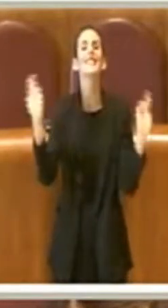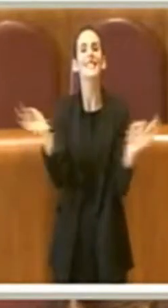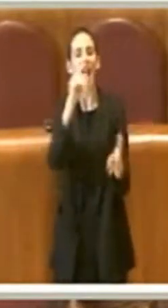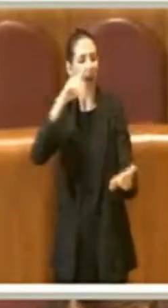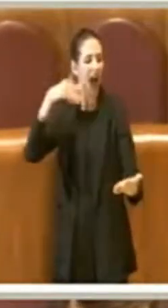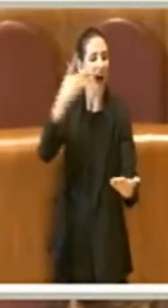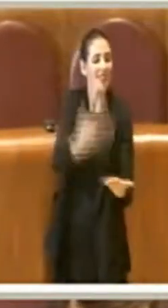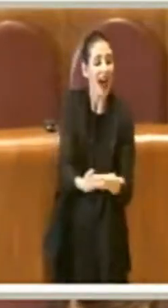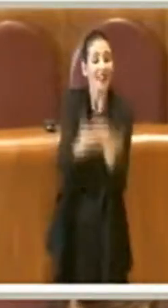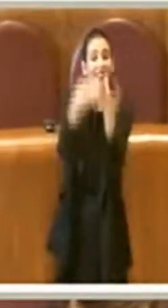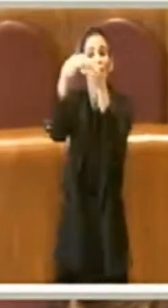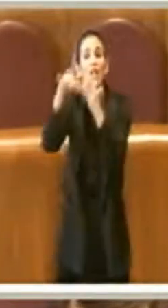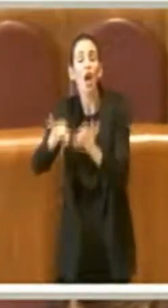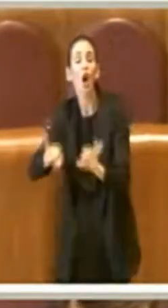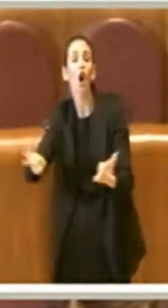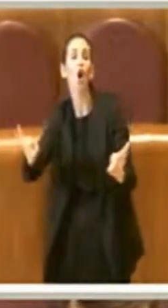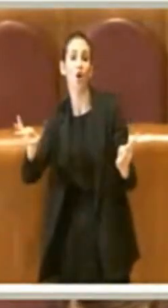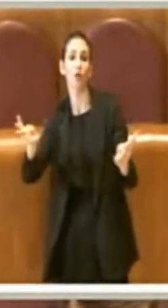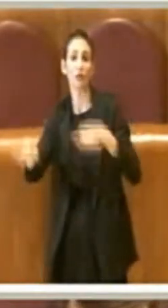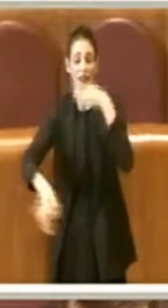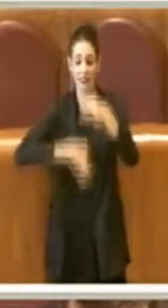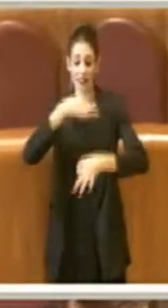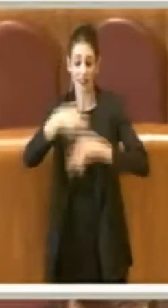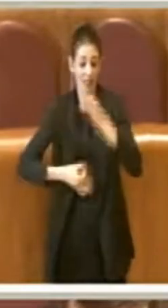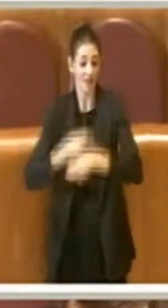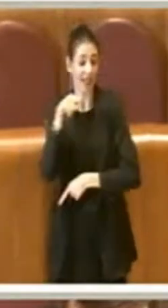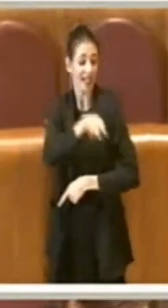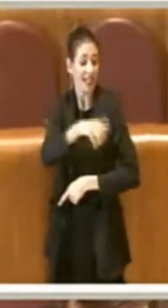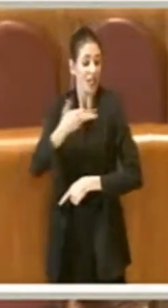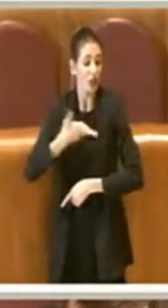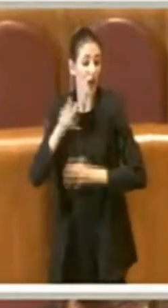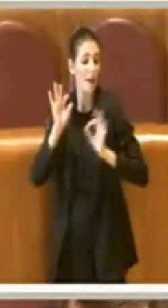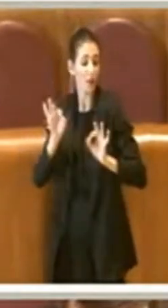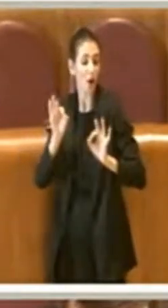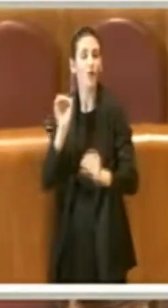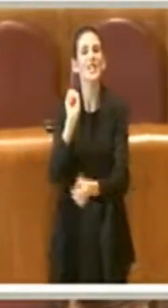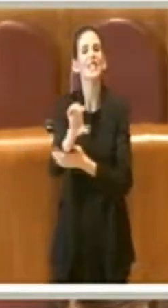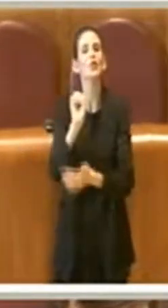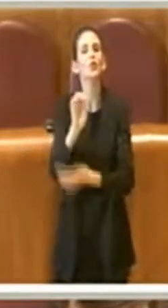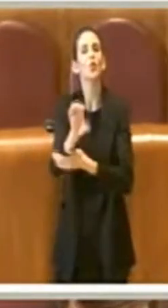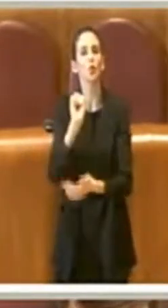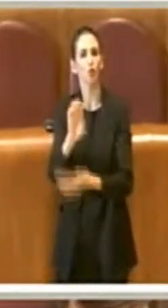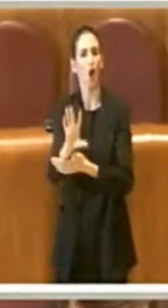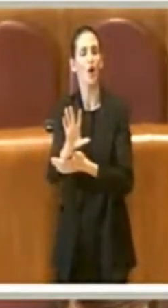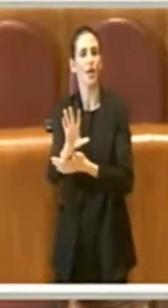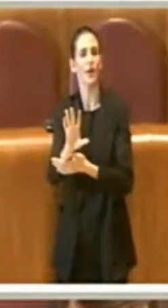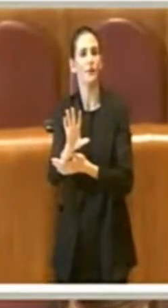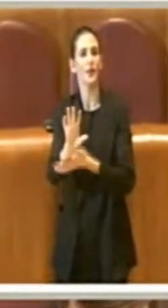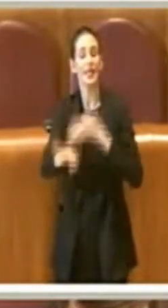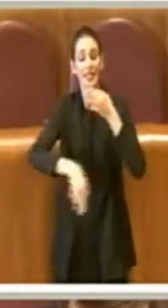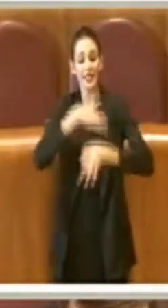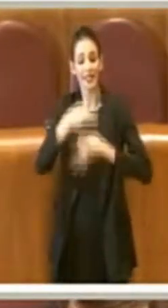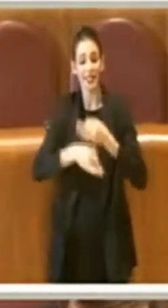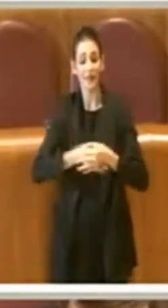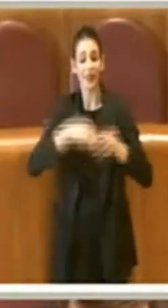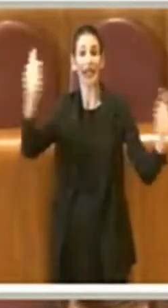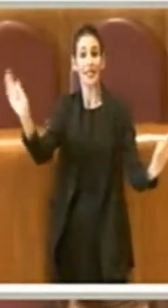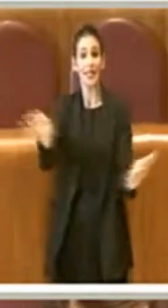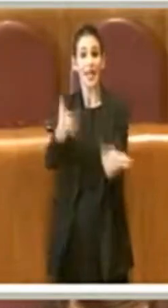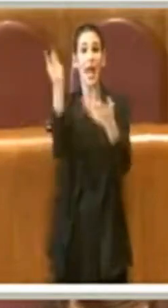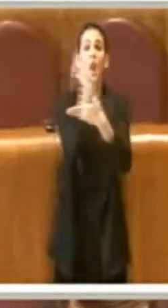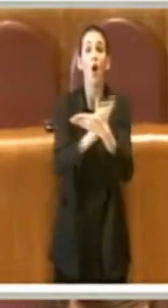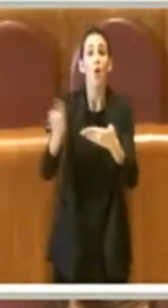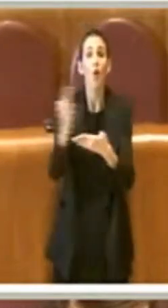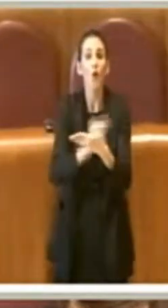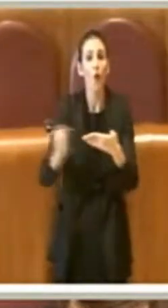significa tante cose. Vuol dire che lì c'è un'istruttoria, vuol dire che se gli uffici preposti ad